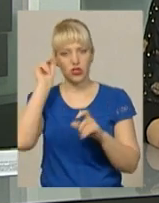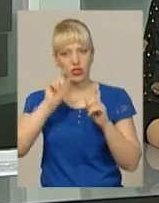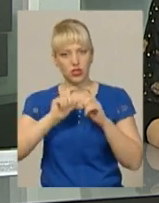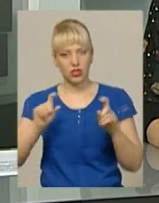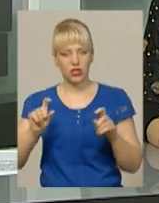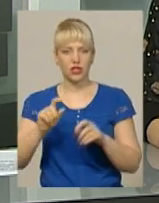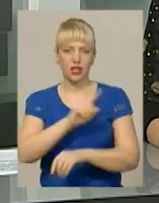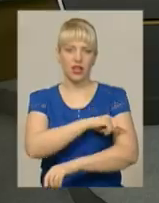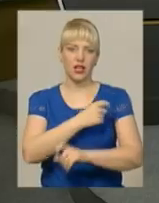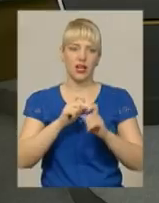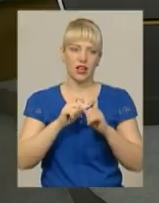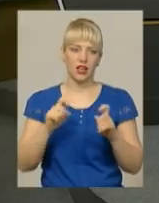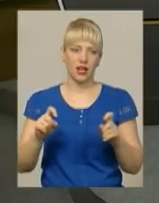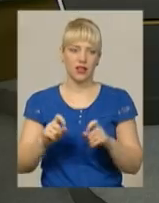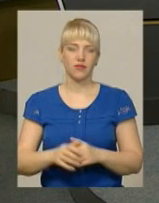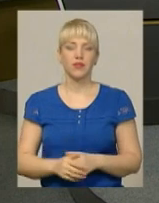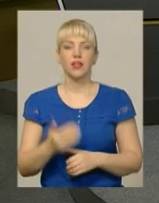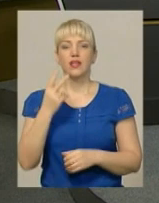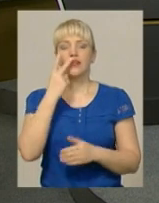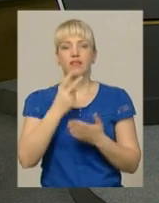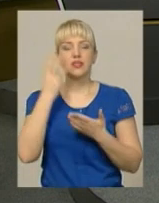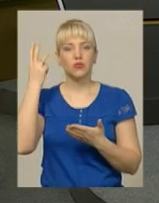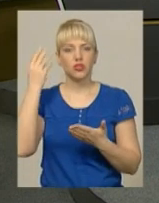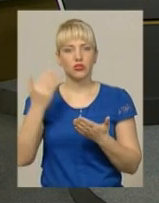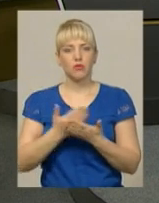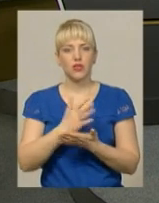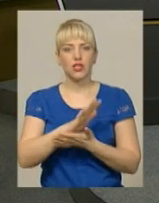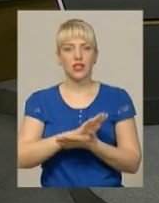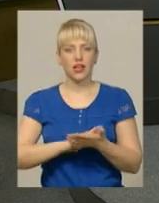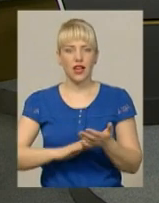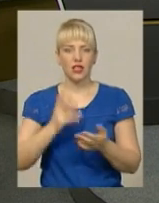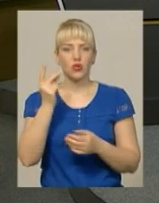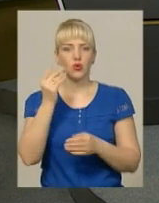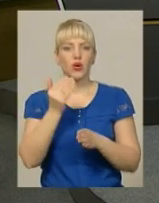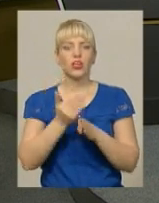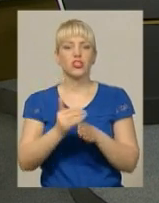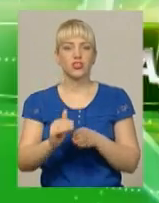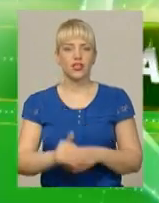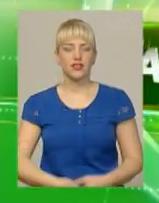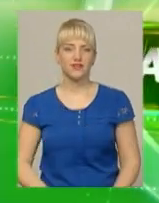закладів. Ви дивитесь Подільську панораму, далі анонс її другої частини.